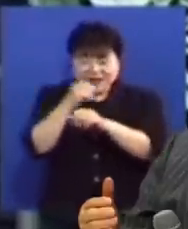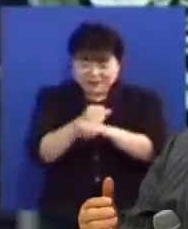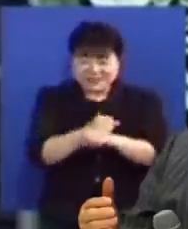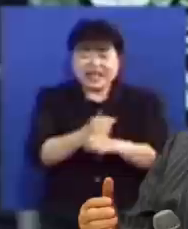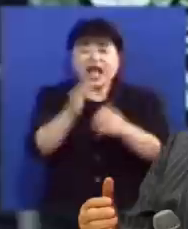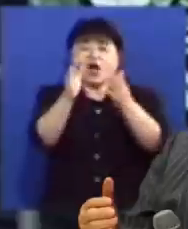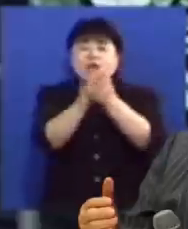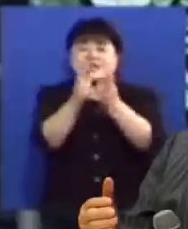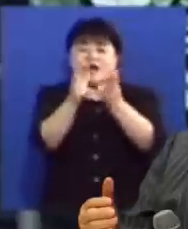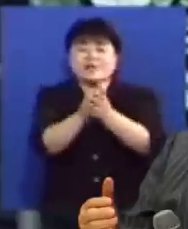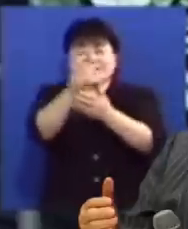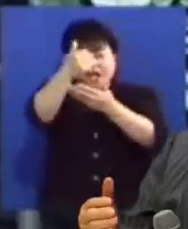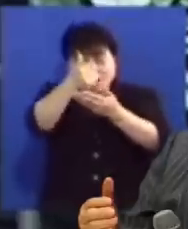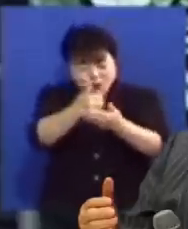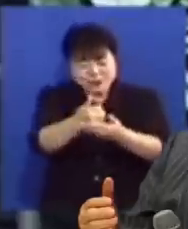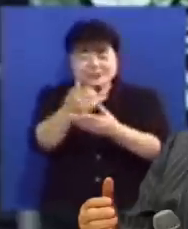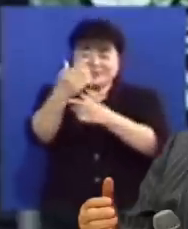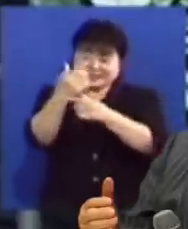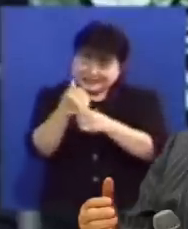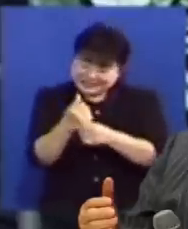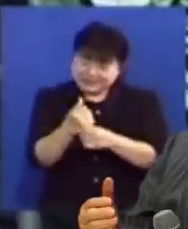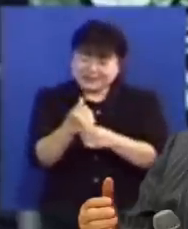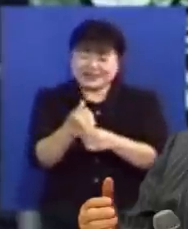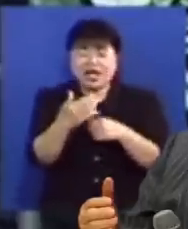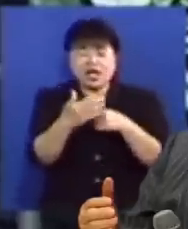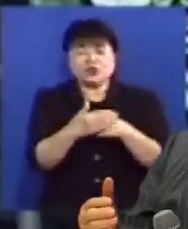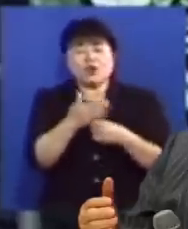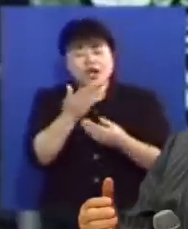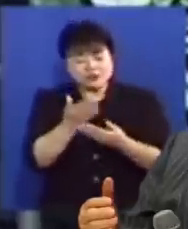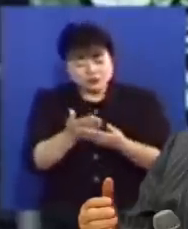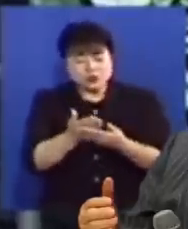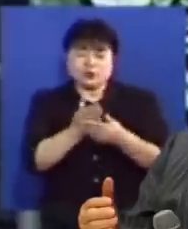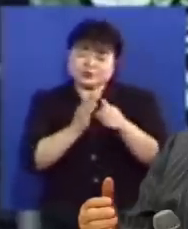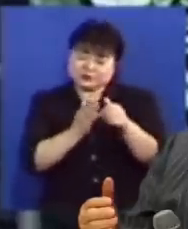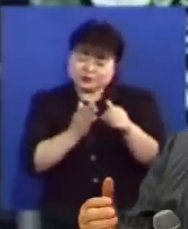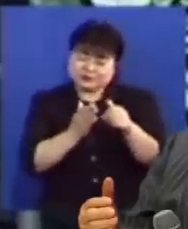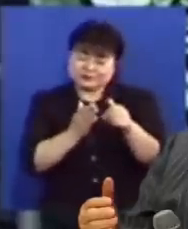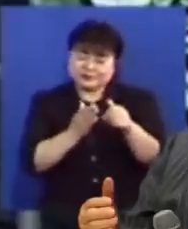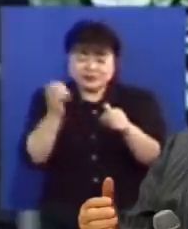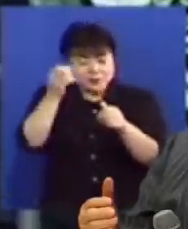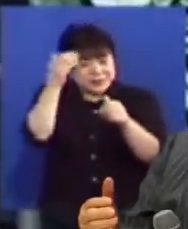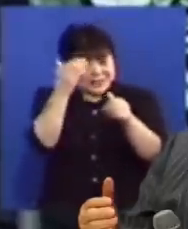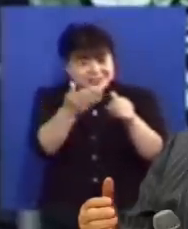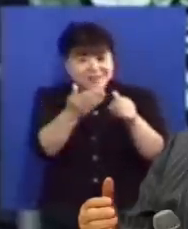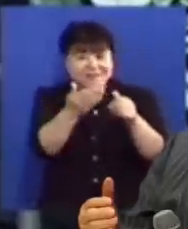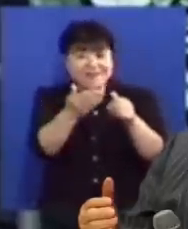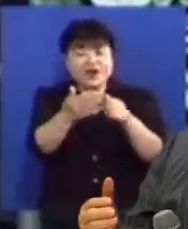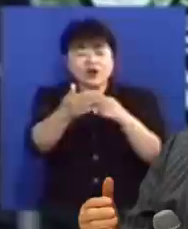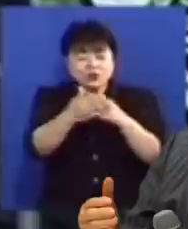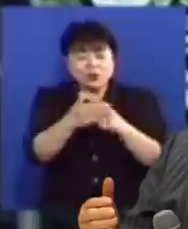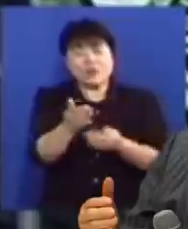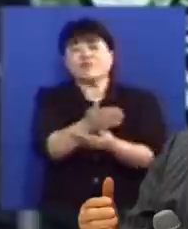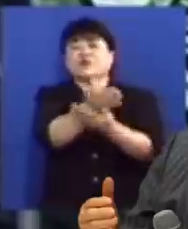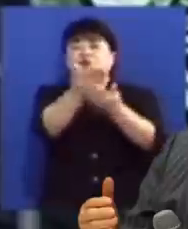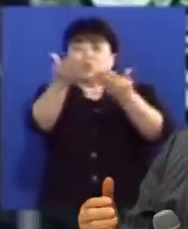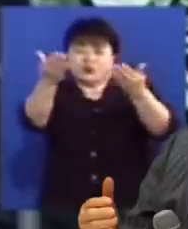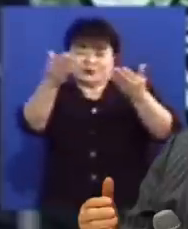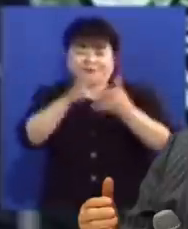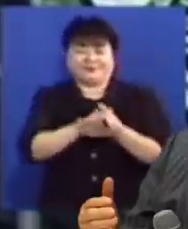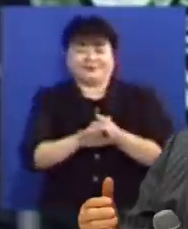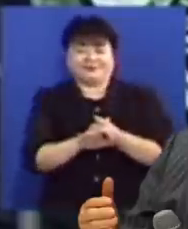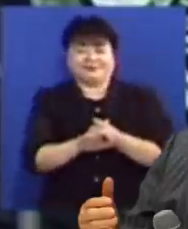환영합니다 모셔 드립니다 의지합니다 도와주시옵소서 그러면 성령님이 도움을 베푸시는 것입니다